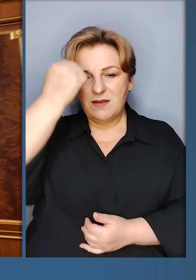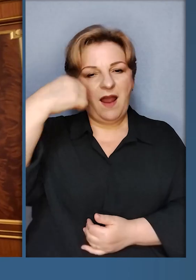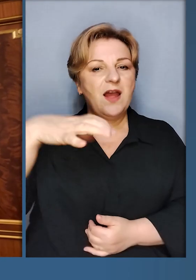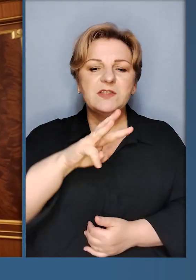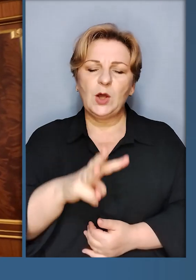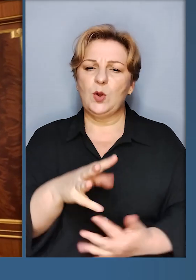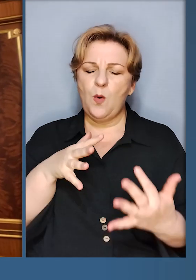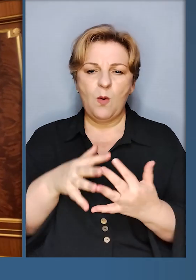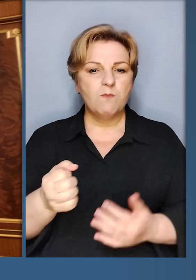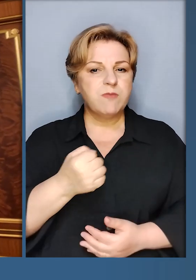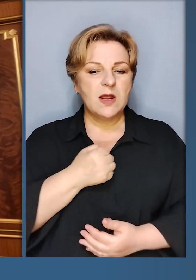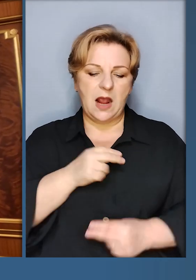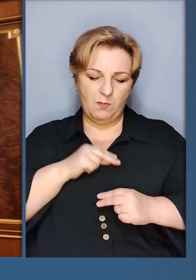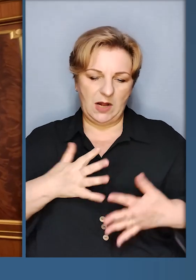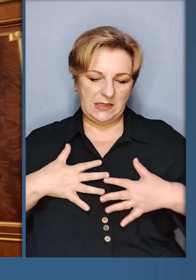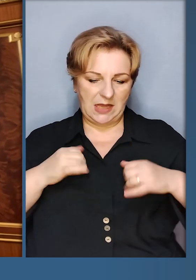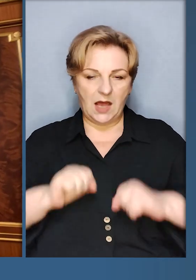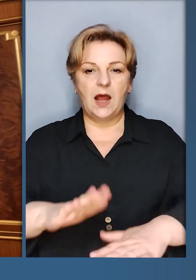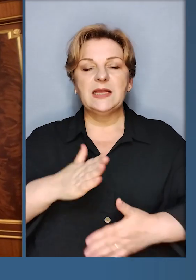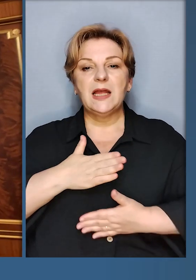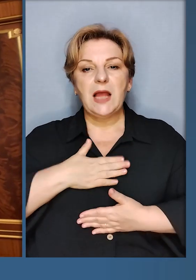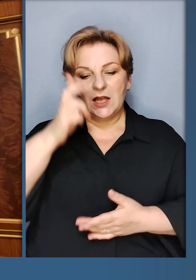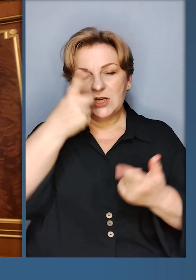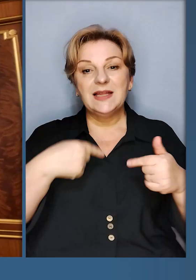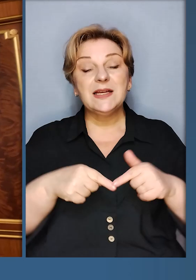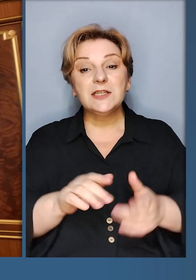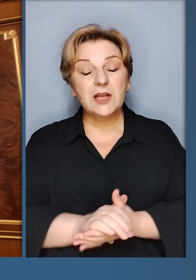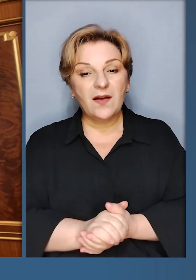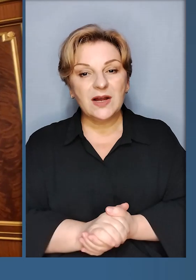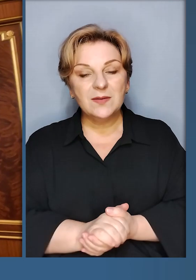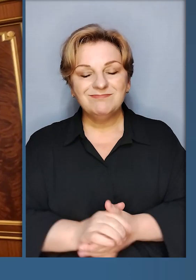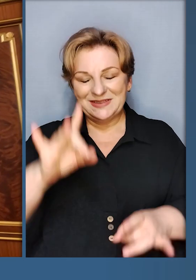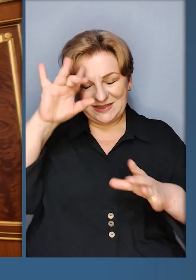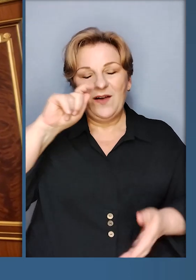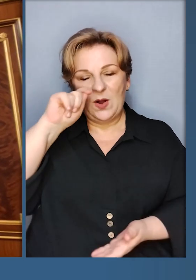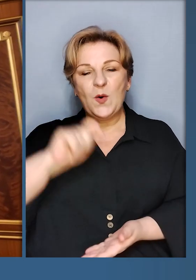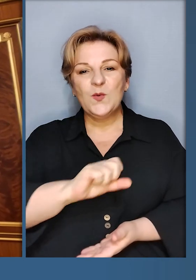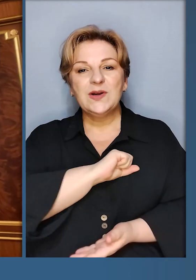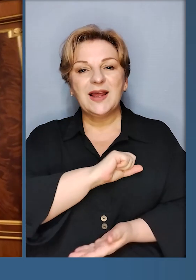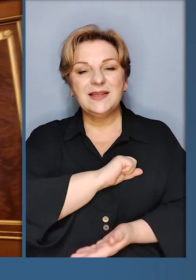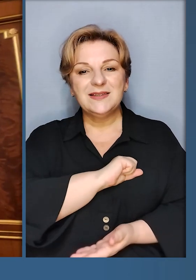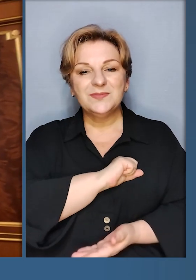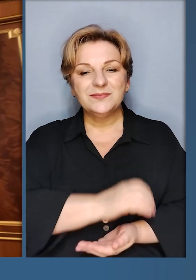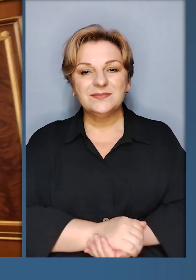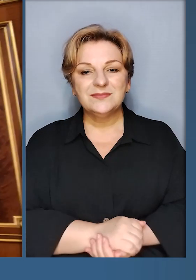України. Я дякую всім, хто б'ється і працює заради нашої держави. Слава Україні!